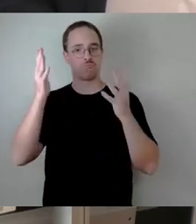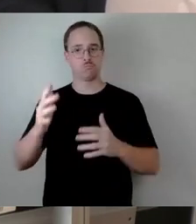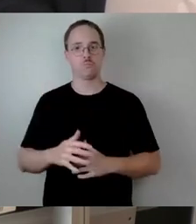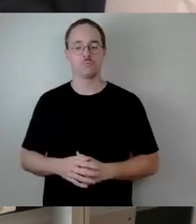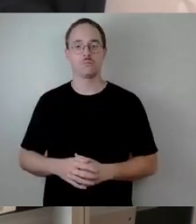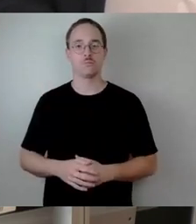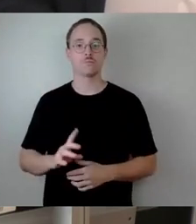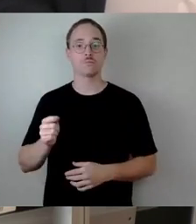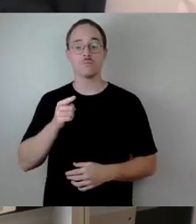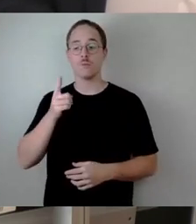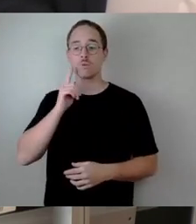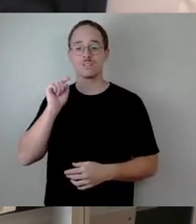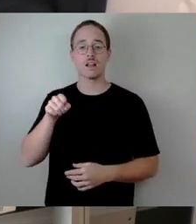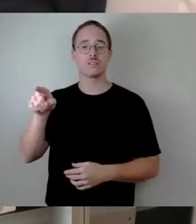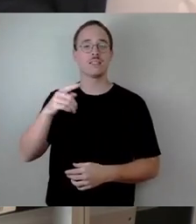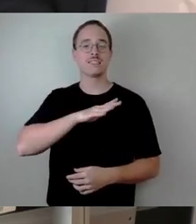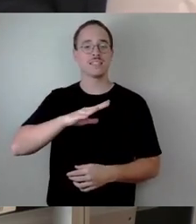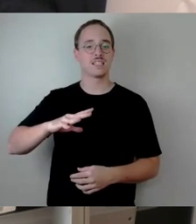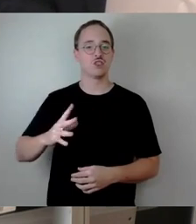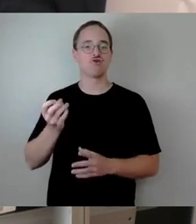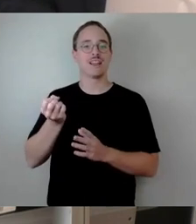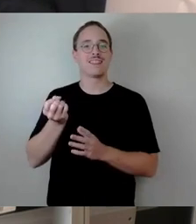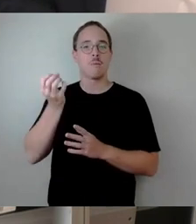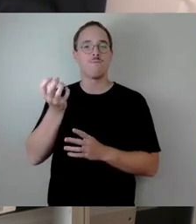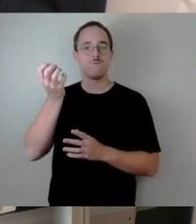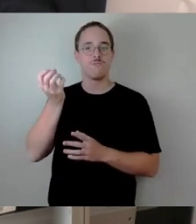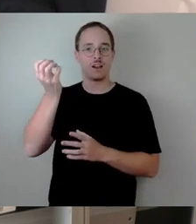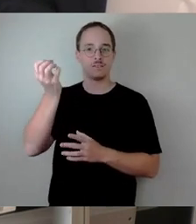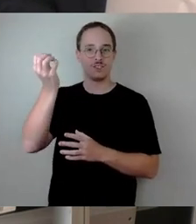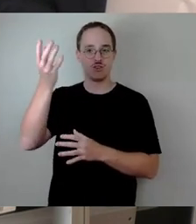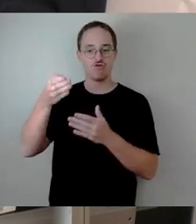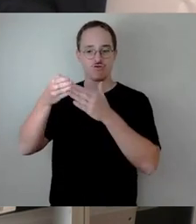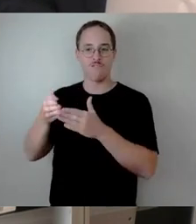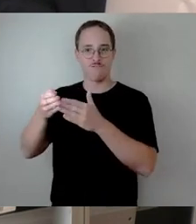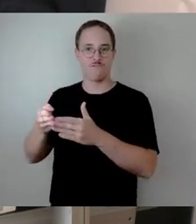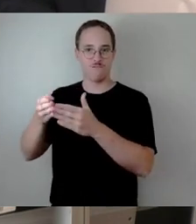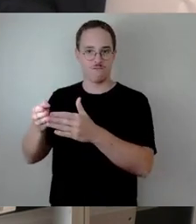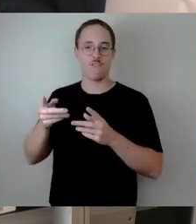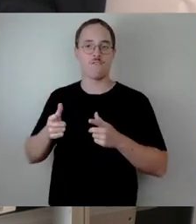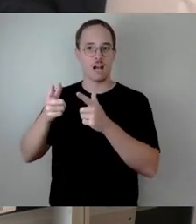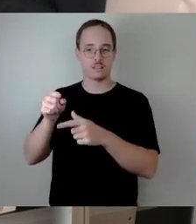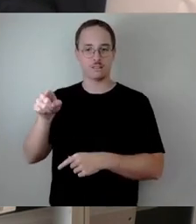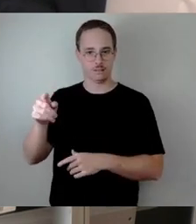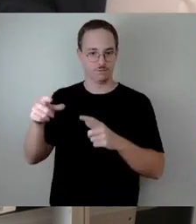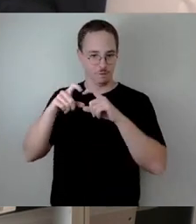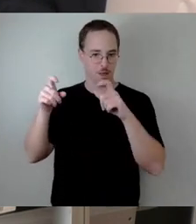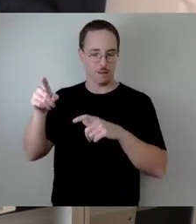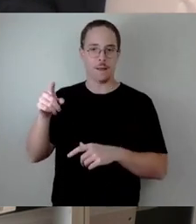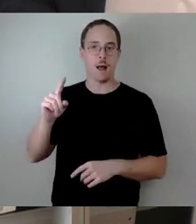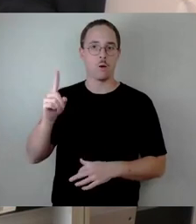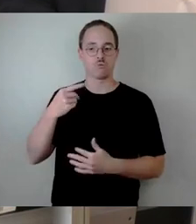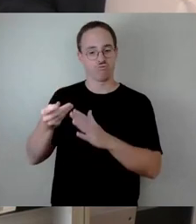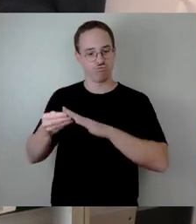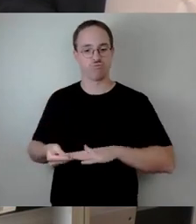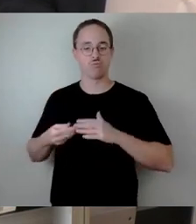Dampfschifffahrt denken. Hier haben wir auch einen ganz kurzen Draht, wo es insbesondere auch darum geht, auch bestimmte Dinge zu ermöglichen, dass der Betrieb nicht vollends